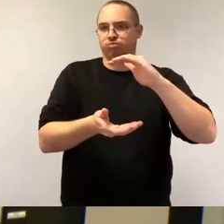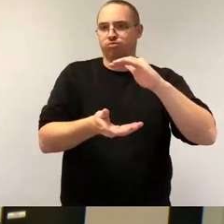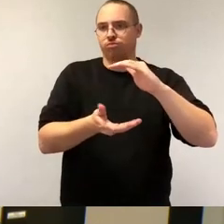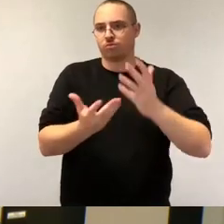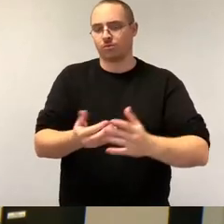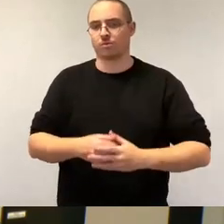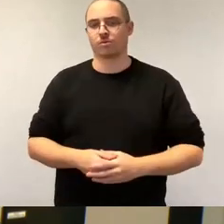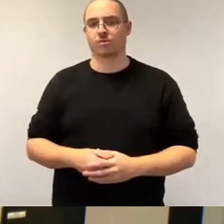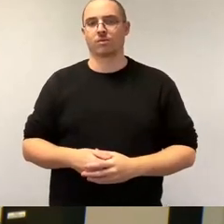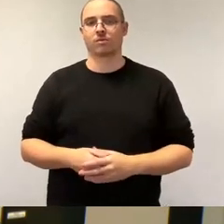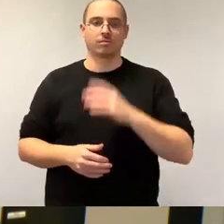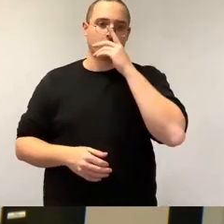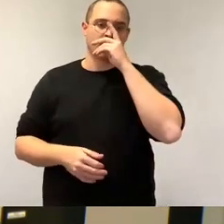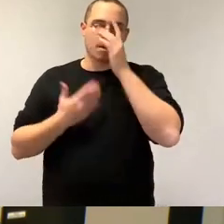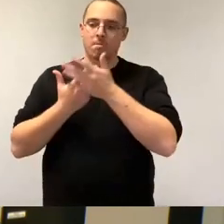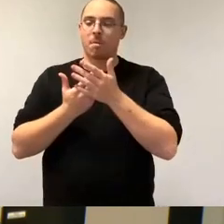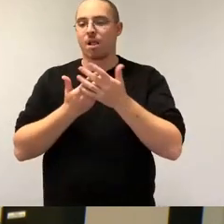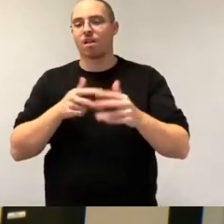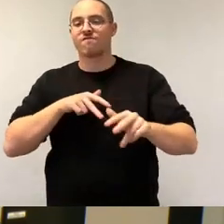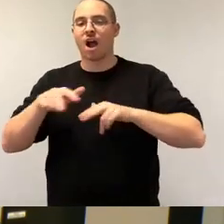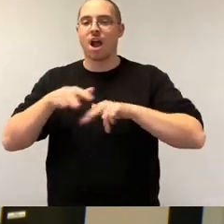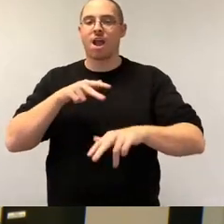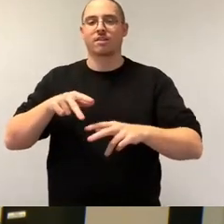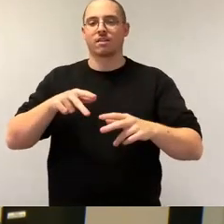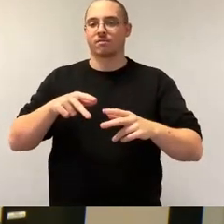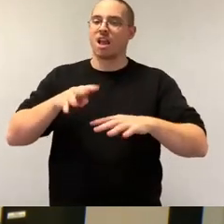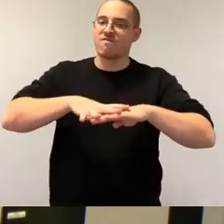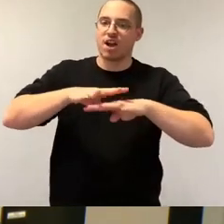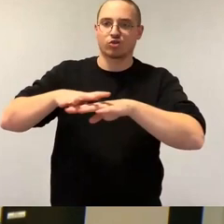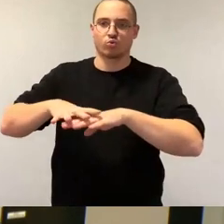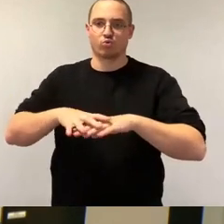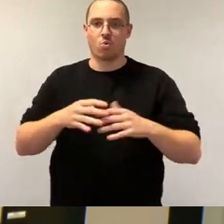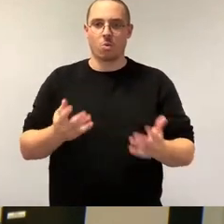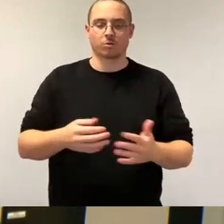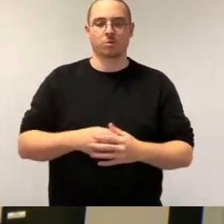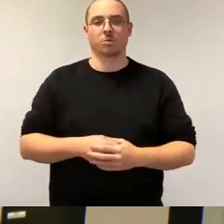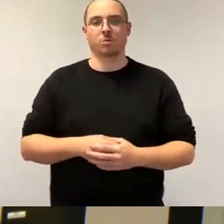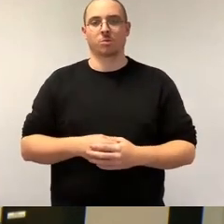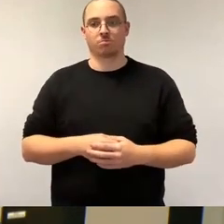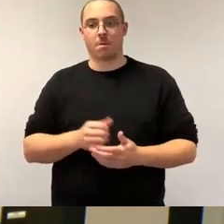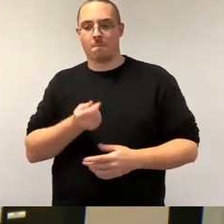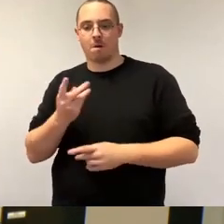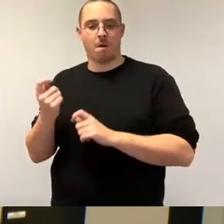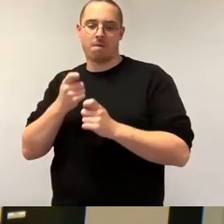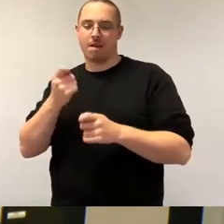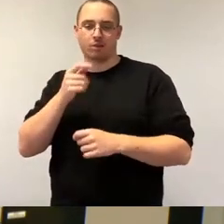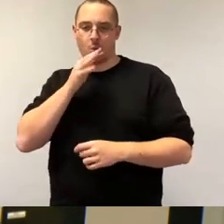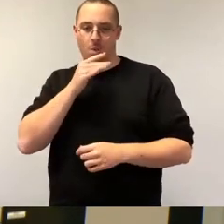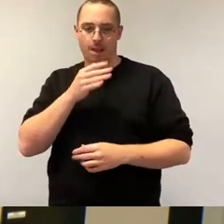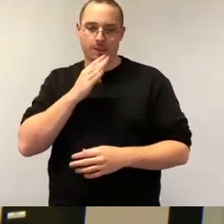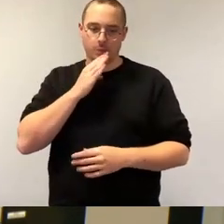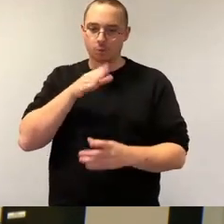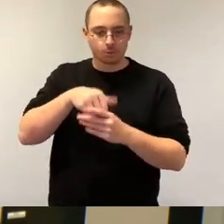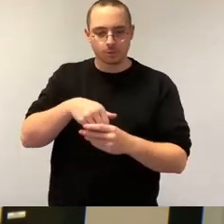Verkehrsinfrastruktur, denke ich mal, sind auch die gestellten Anträge im Moment noch zu kurz gegriffen. Ich denke, die Verkehrsströme in Dresden werden sich